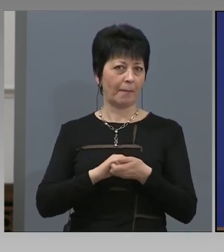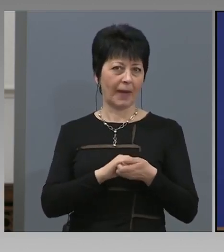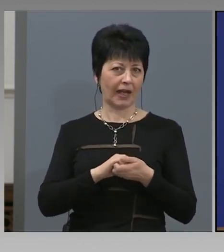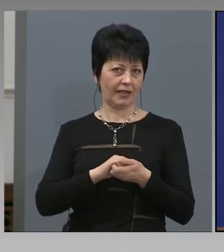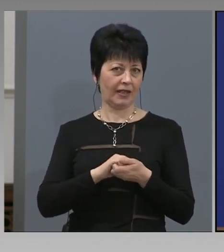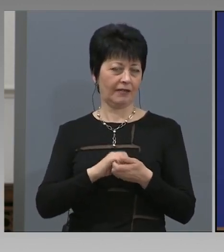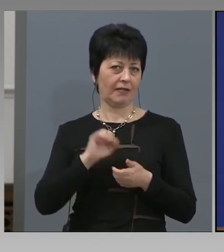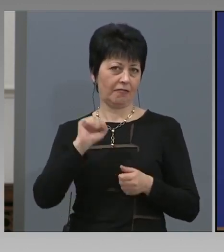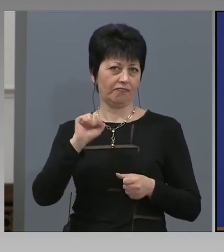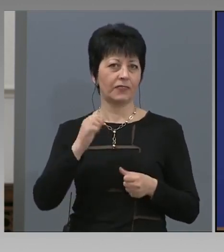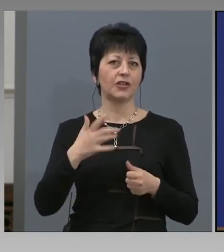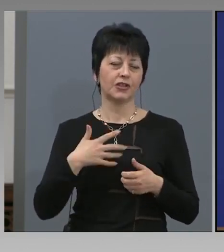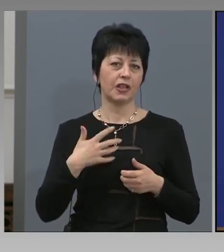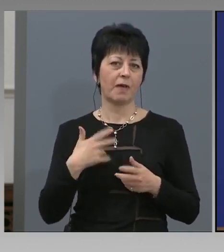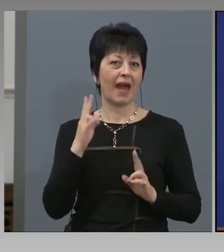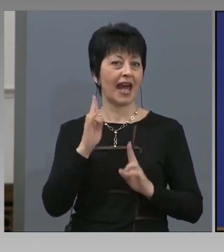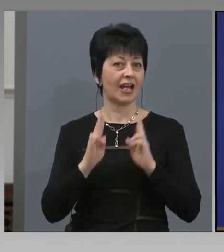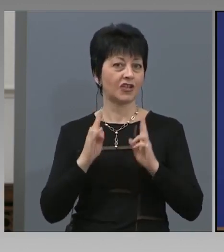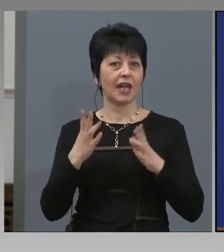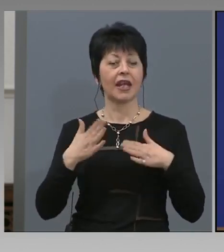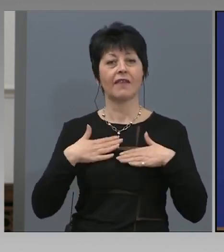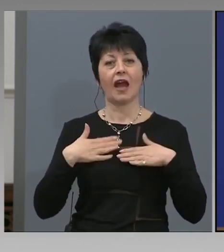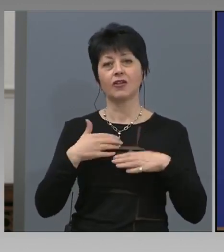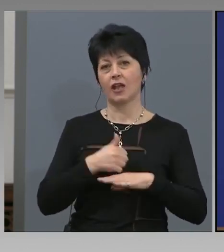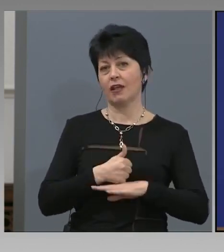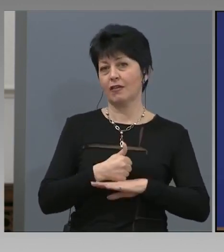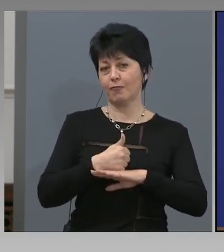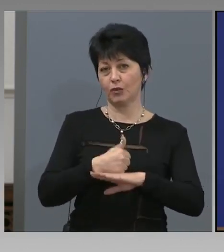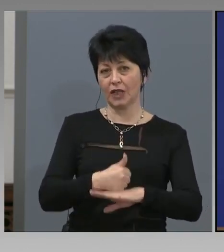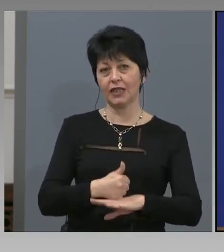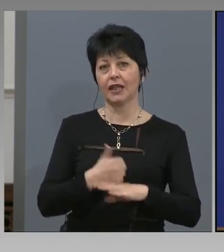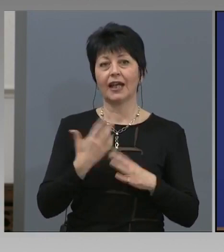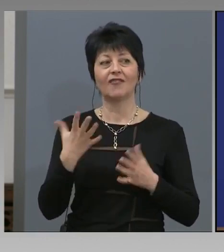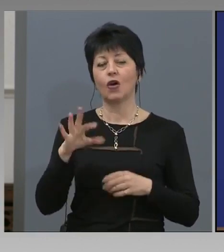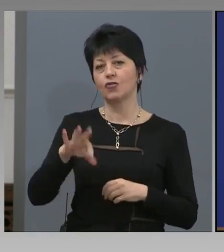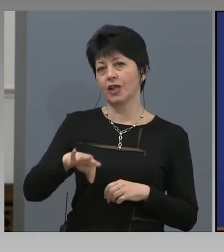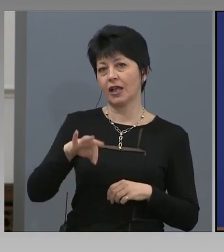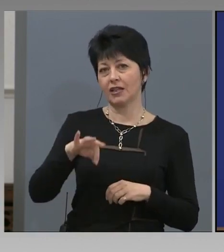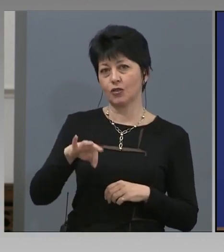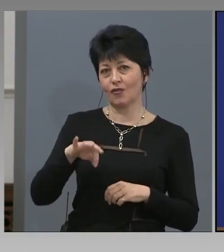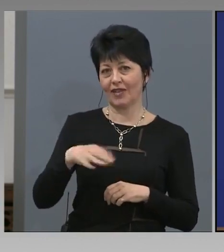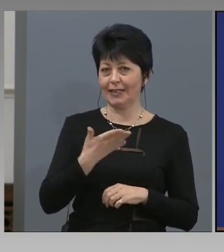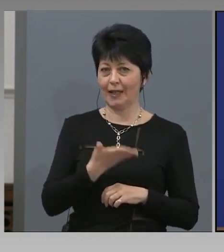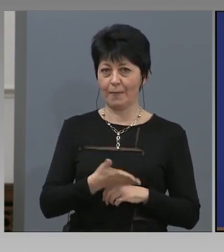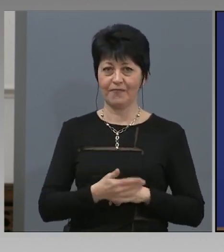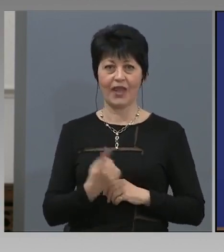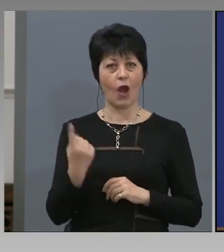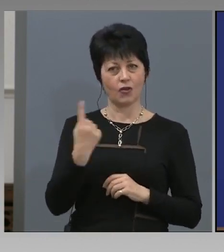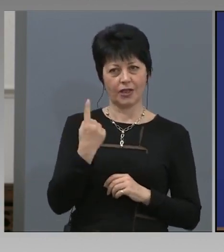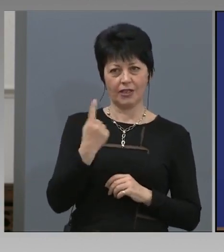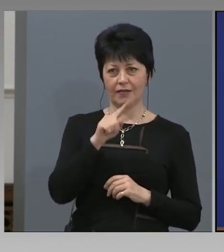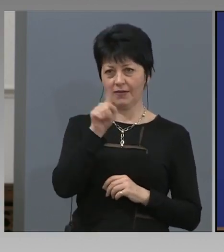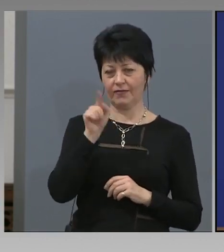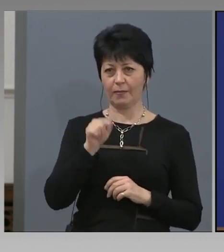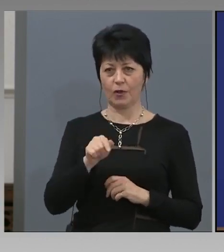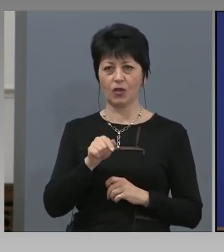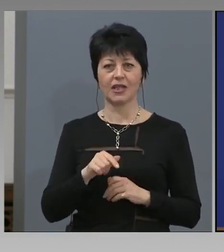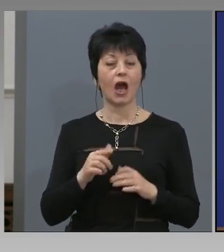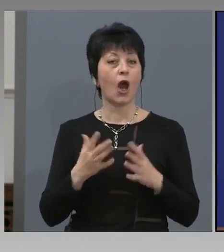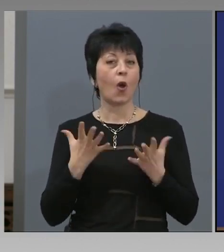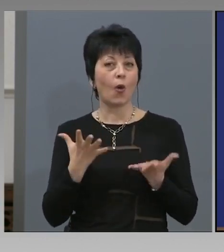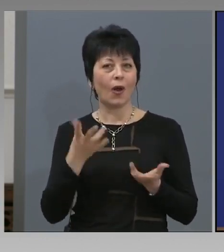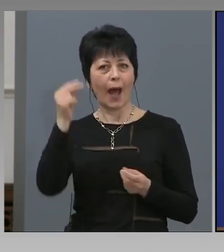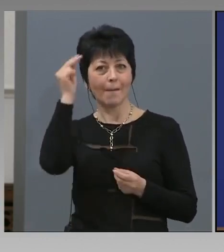решение, нашите депутати, какво да гласуват там. И още един въпрос. Кога